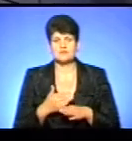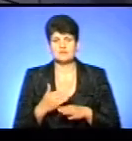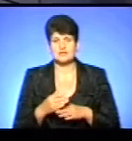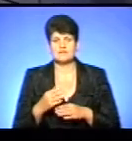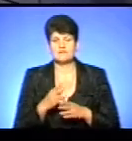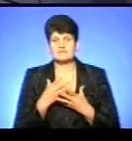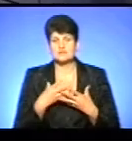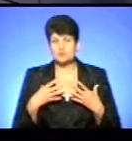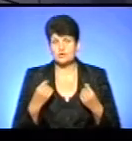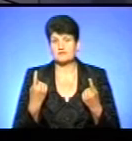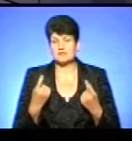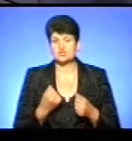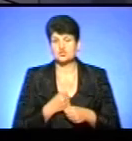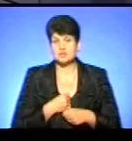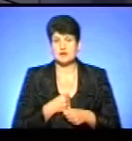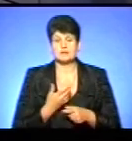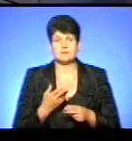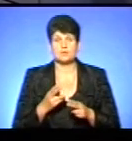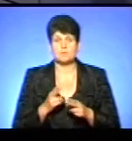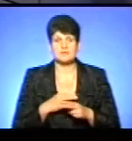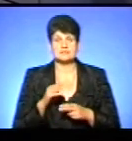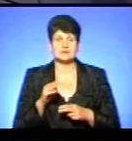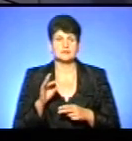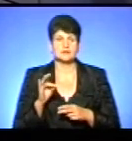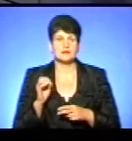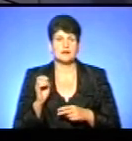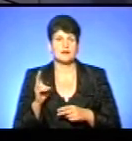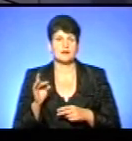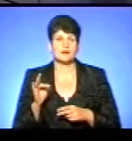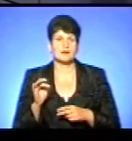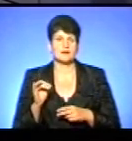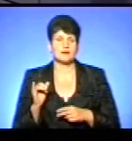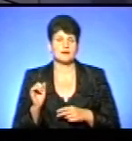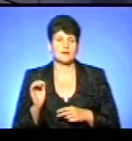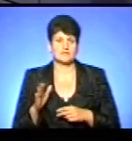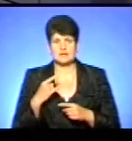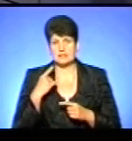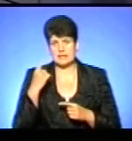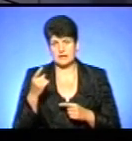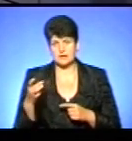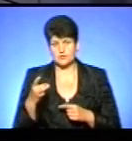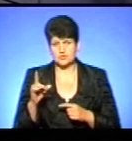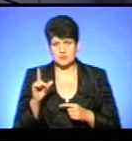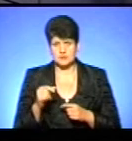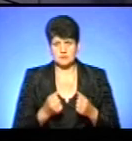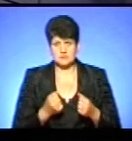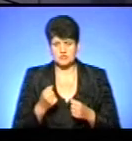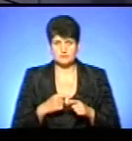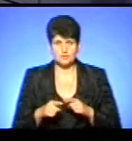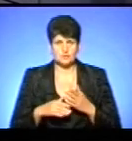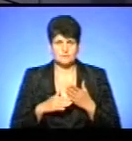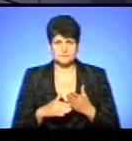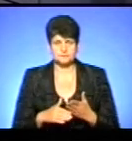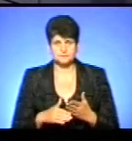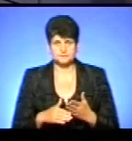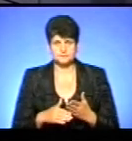весною, а на превеликий жаль, бо без трекерів, сьогодні коли, наприклад, віддали на район, де виїжджає машина екстреній медичній